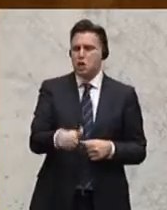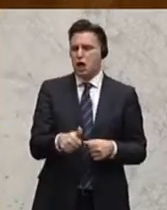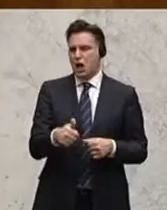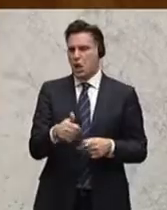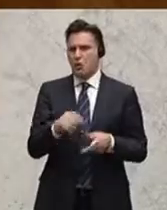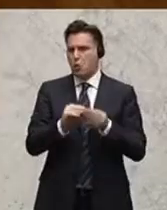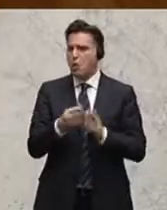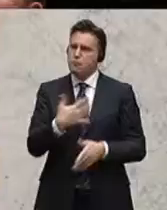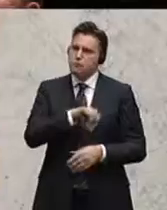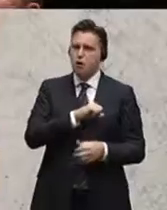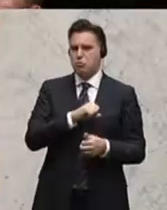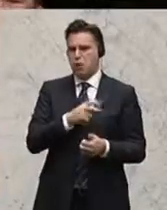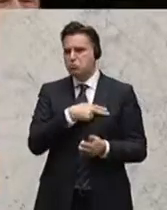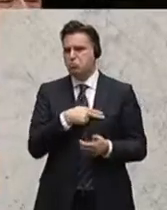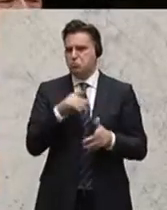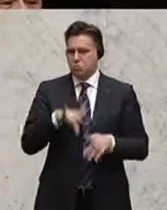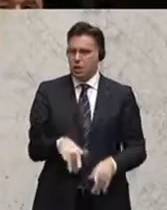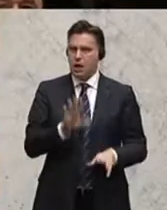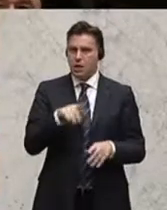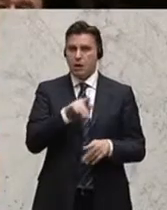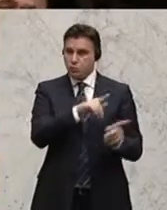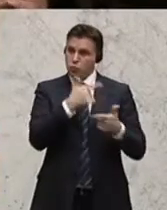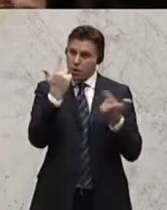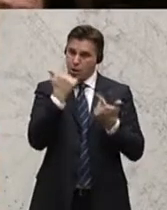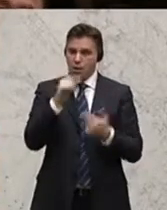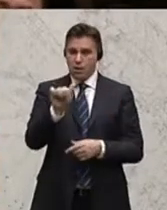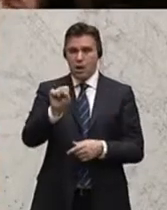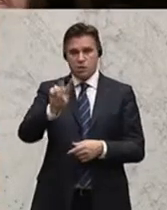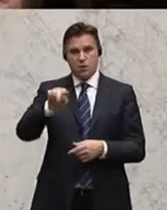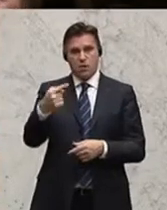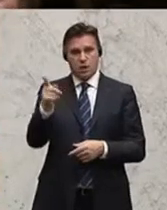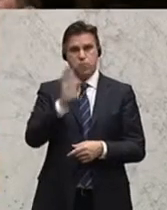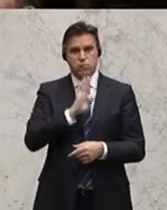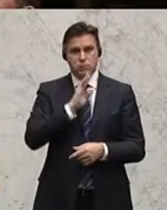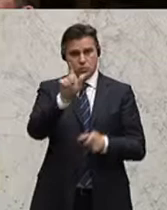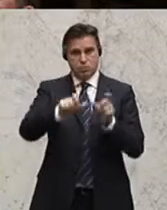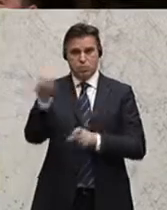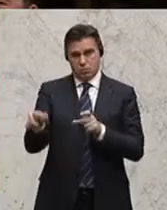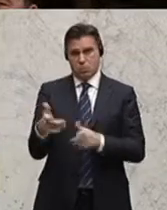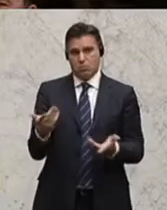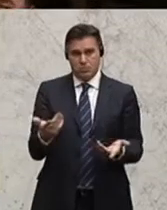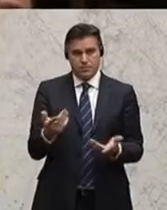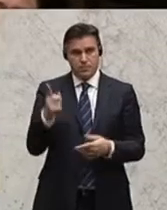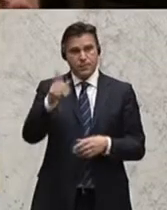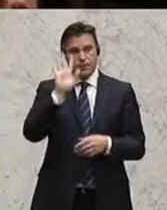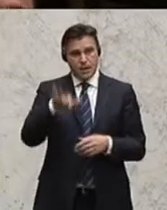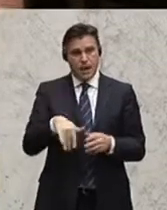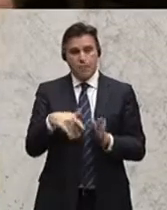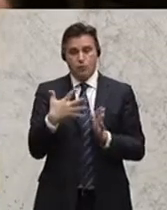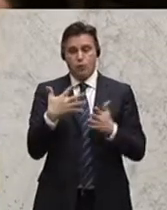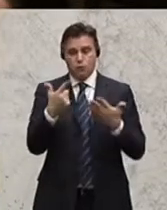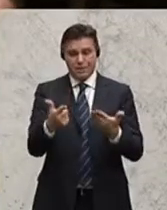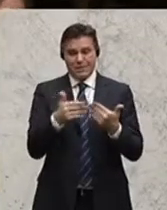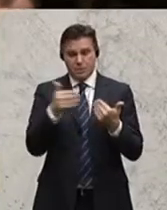in dieser Stadt. Das müssen Sie den ASVG-Pensionisten erklären, vor allem, weil die nämlich ab dem Jahrgang 75